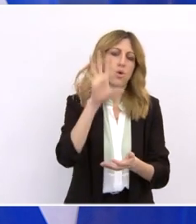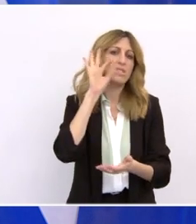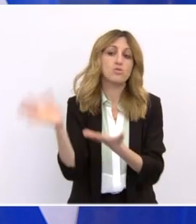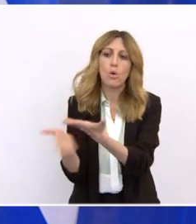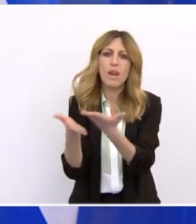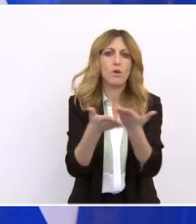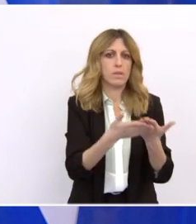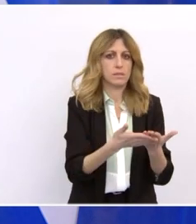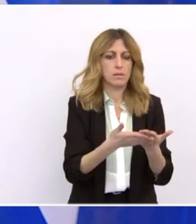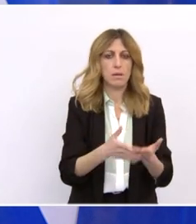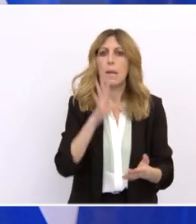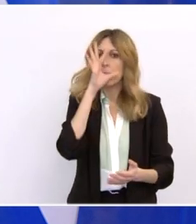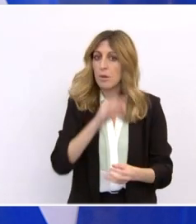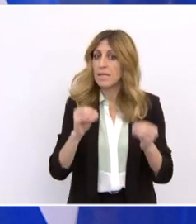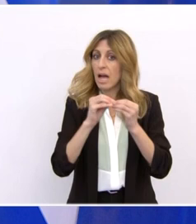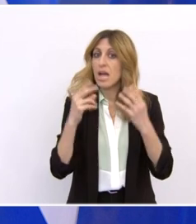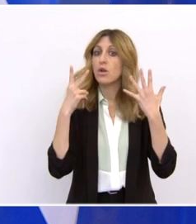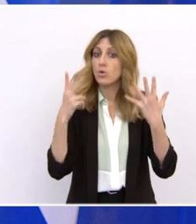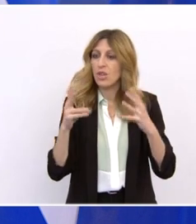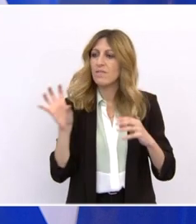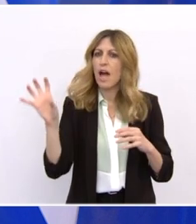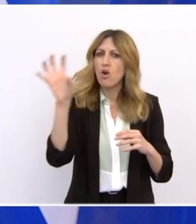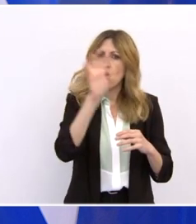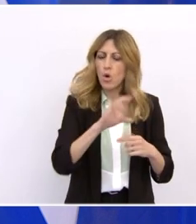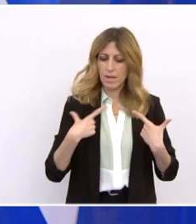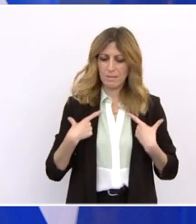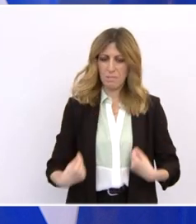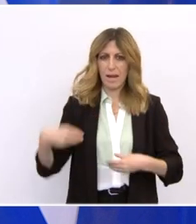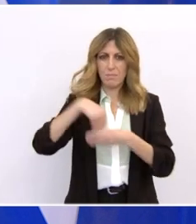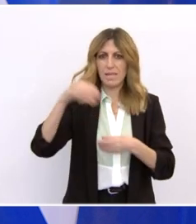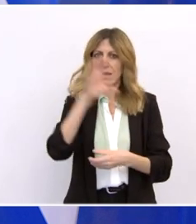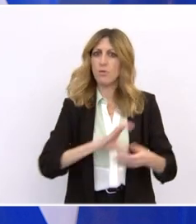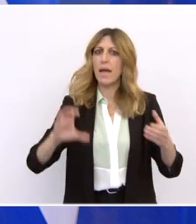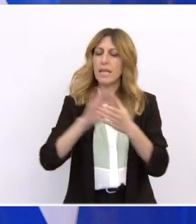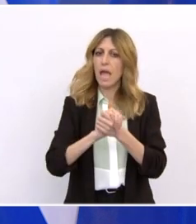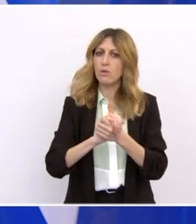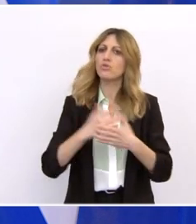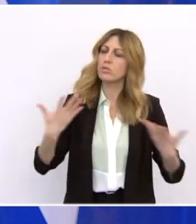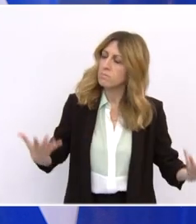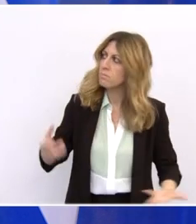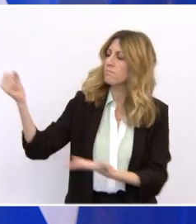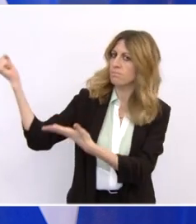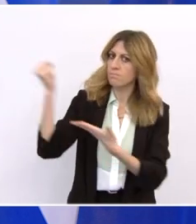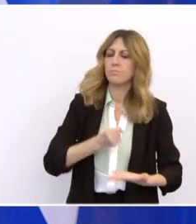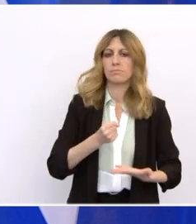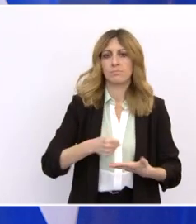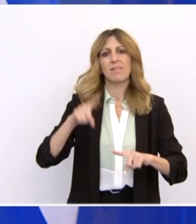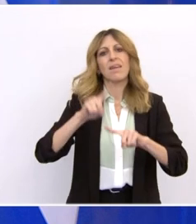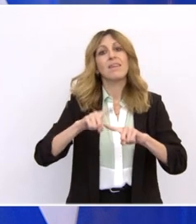λαών της Ευρώπης με την Ελλάδα στην πρώτη γραμμή και τότε και σήμερα.